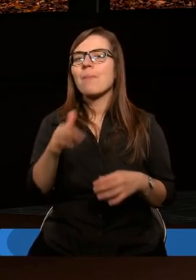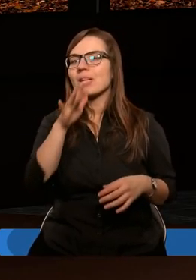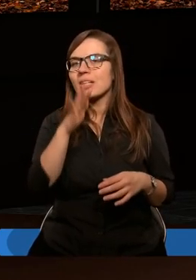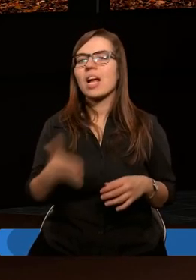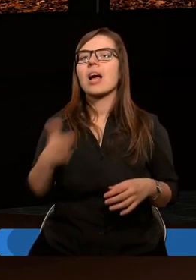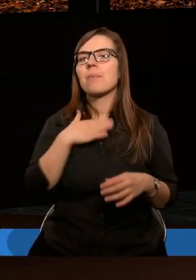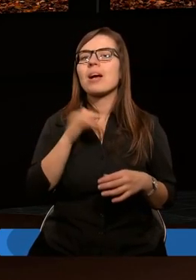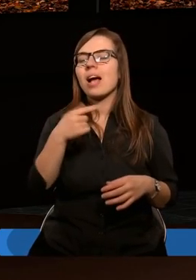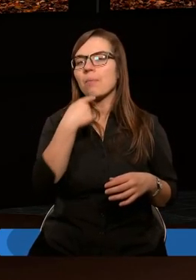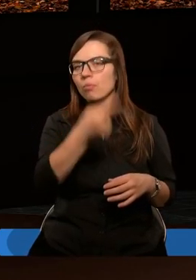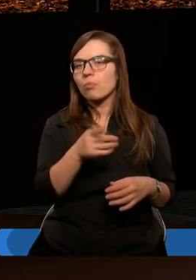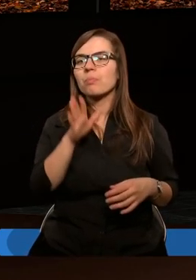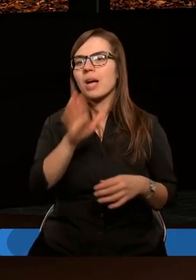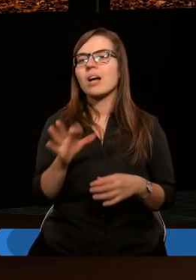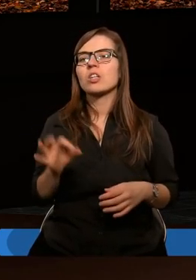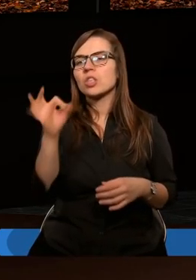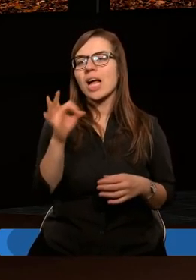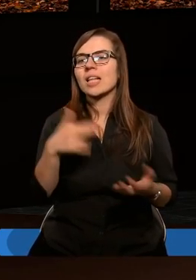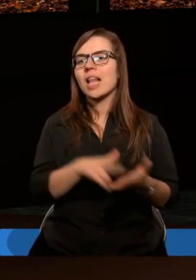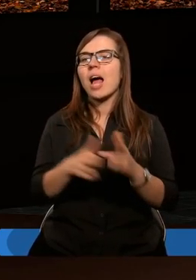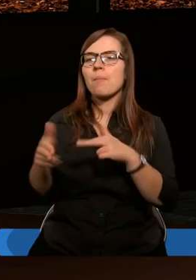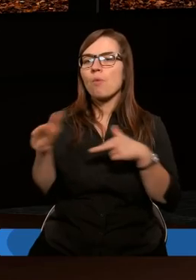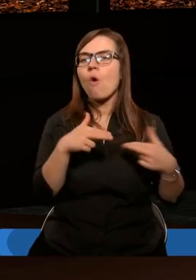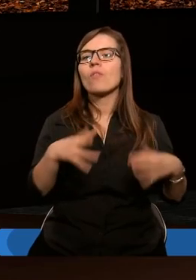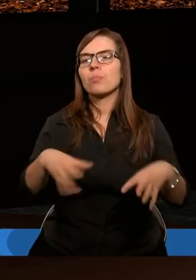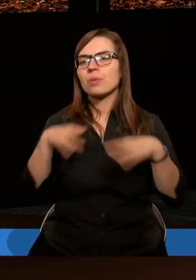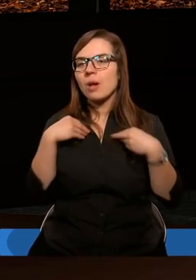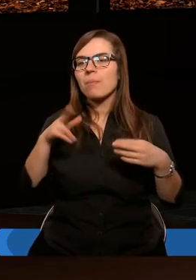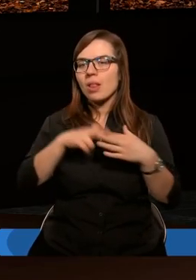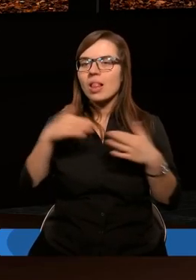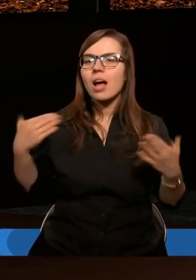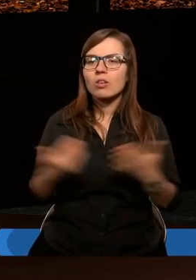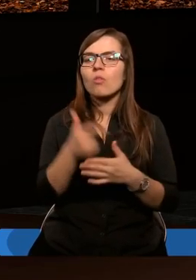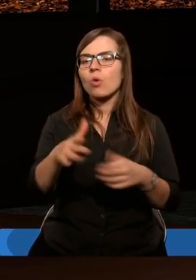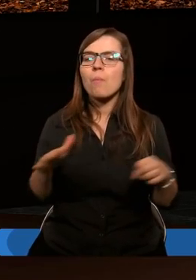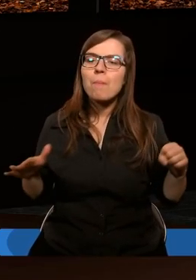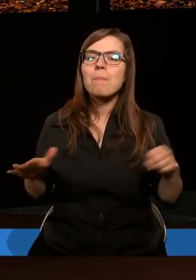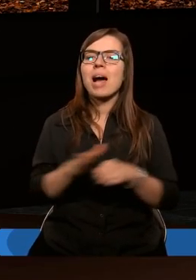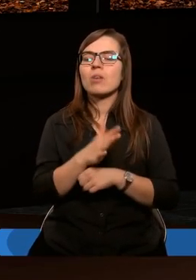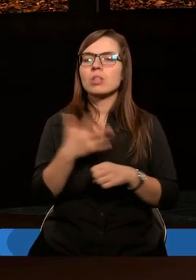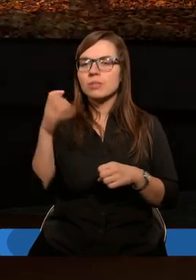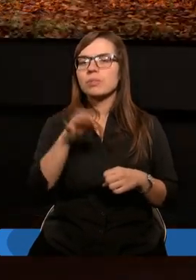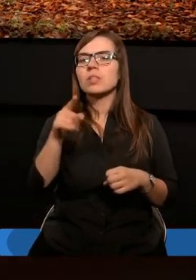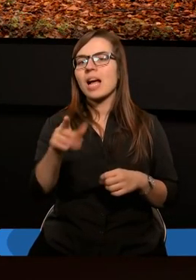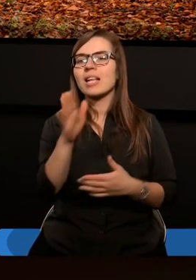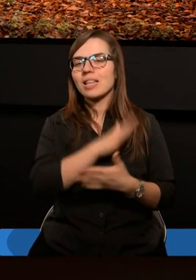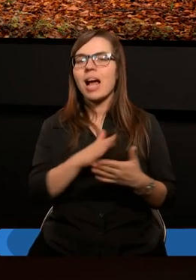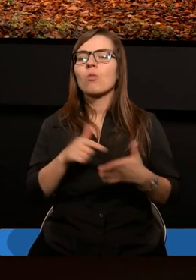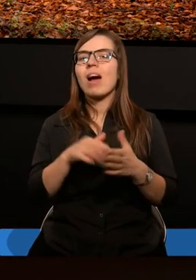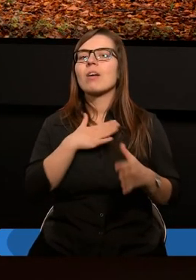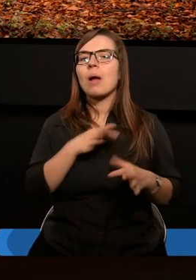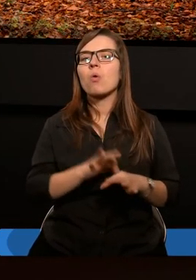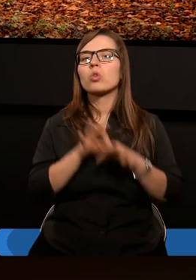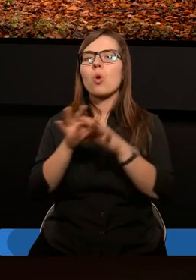sami Izraelici mają, tak jak powiedziałeś, mają szansę na powrót, na przyjęcie ponowne, na tą pełnię. W istocie to ten naród miał